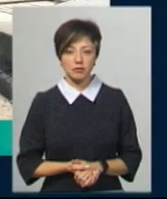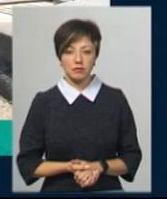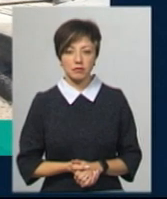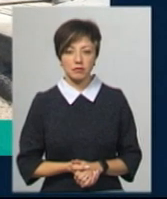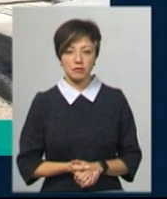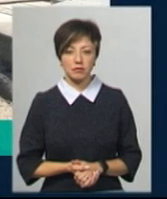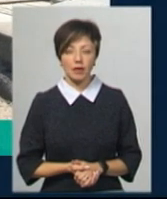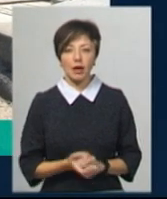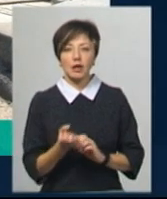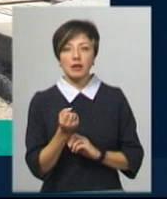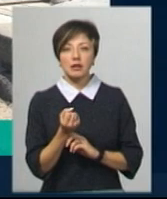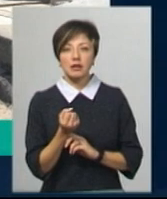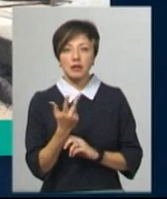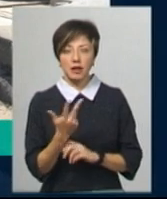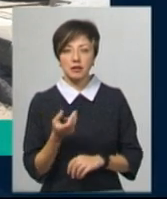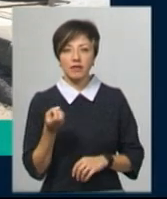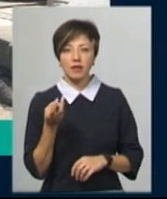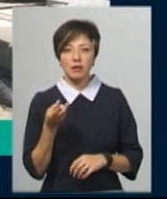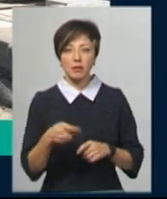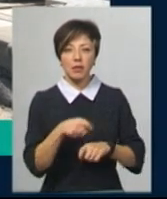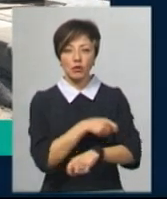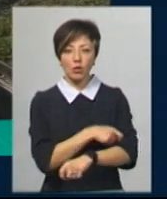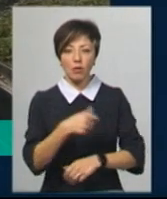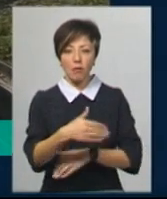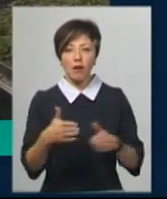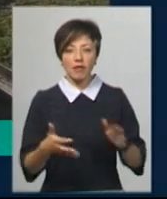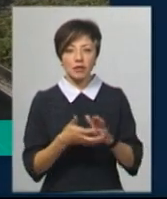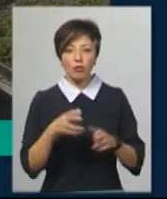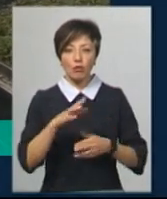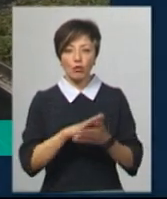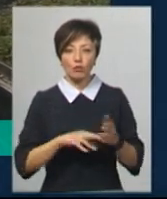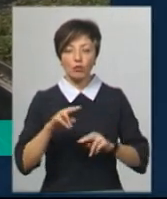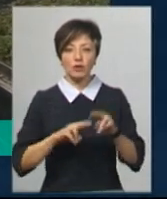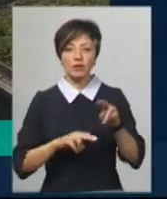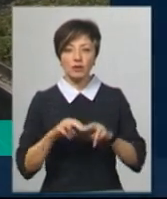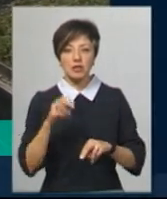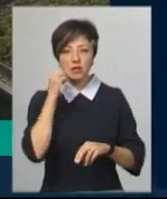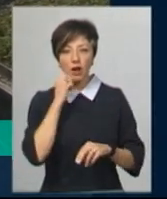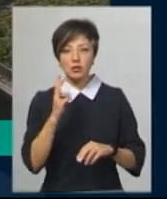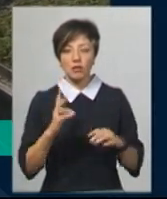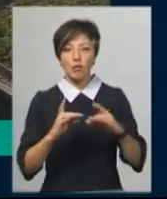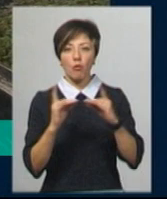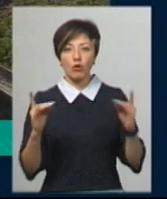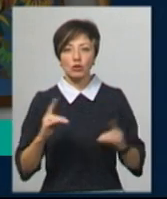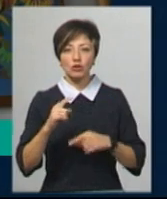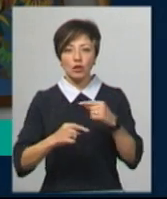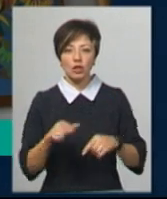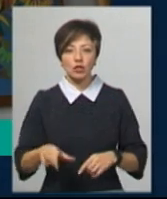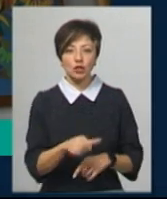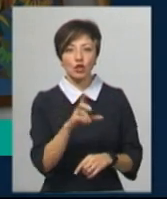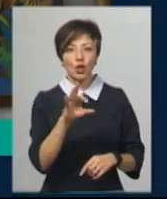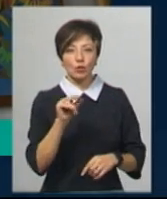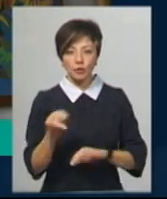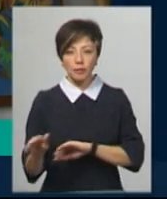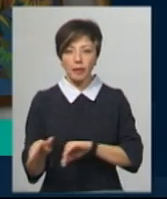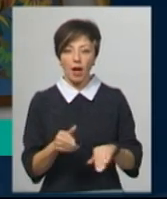13-12-метрових бетонних балок не вистачає, аби продовжити будівництво Старокостянтинського мосту через річку Случ. Самчиківський